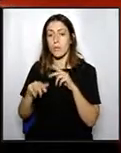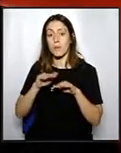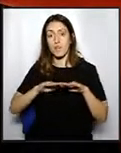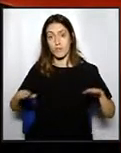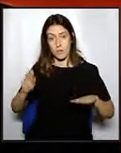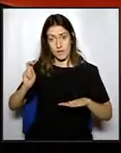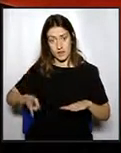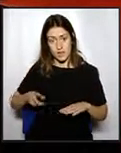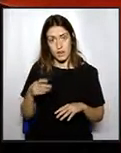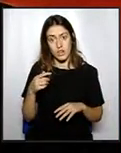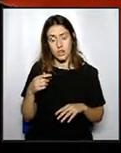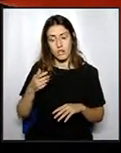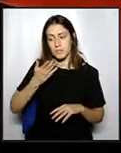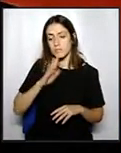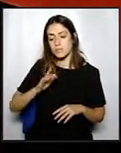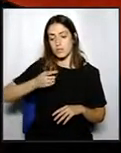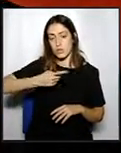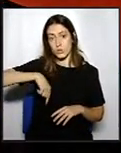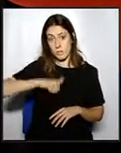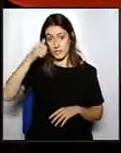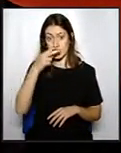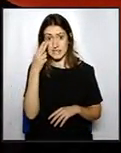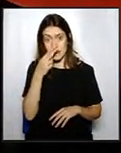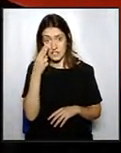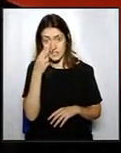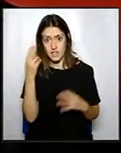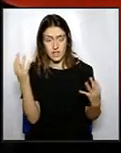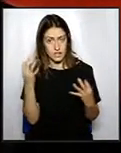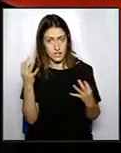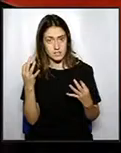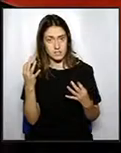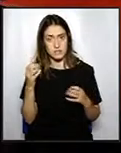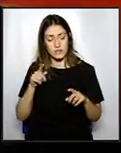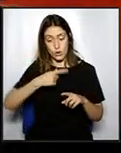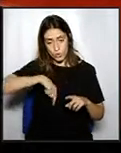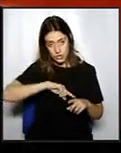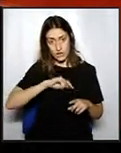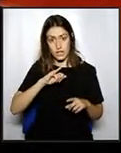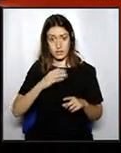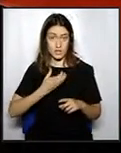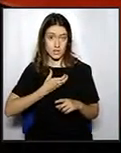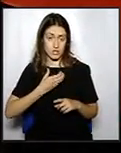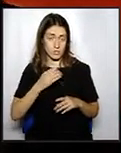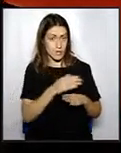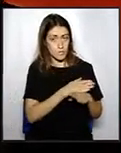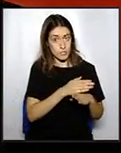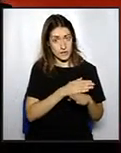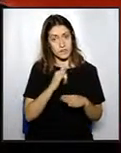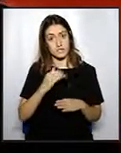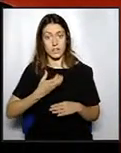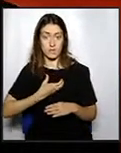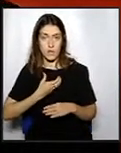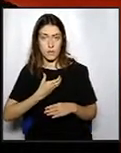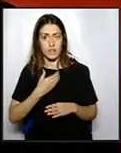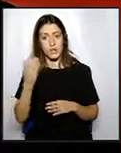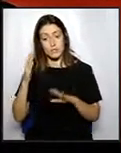jo crec que el que ens interessa més a tots, no tan sols a l'equip d'Oberts, sinó als partits de l'oposició, és treballar per la ciutat de Vic. Jo